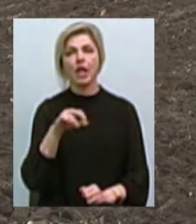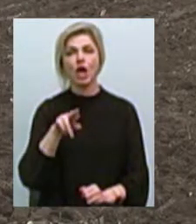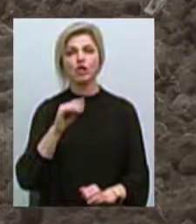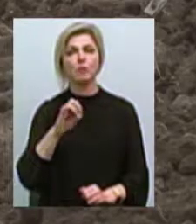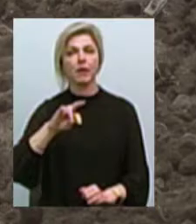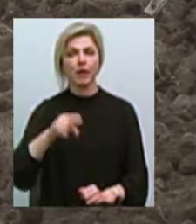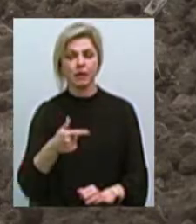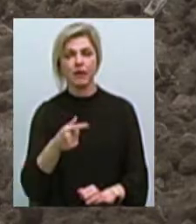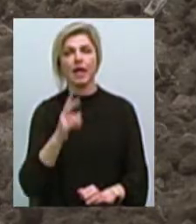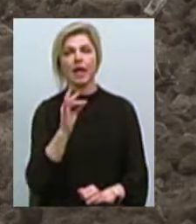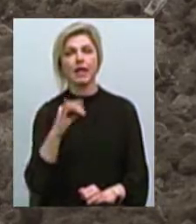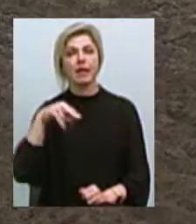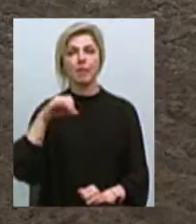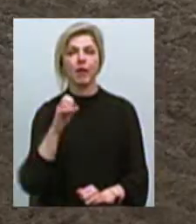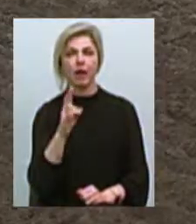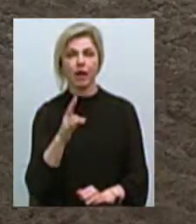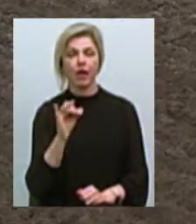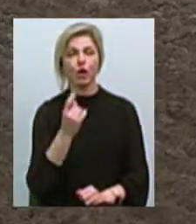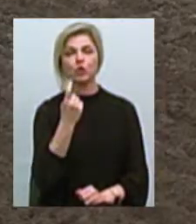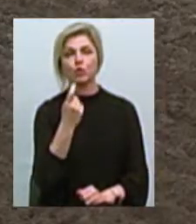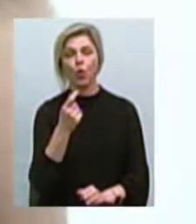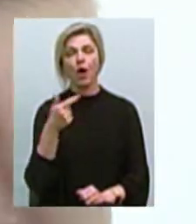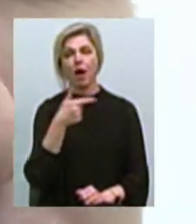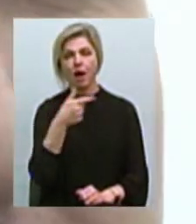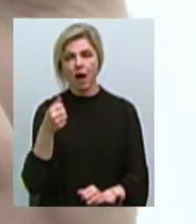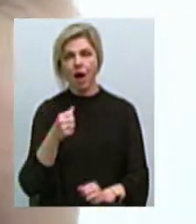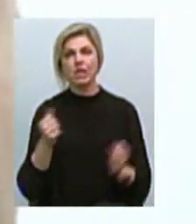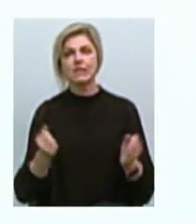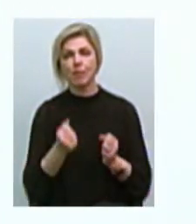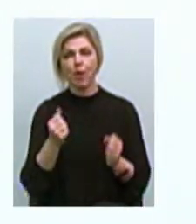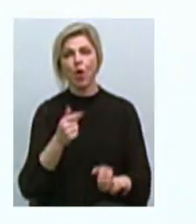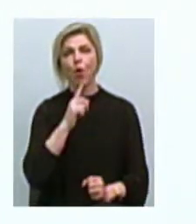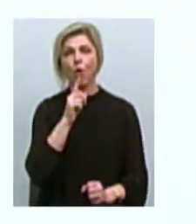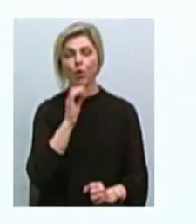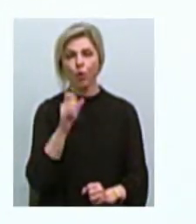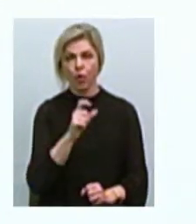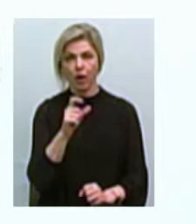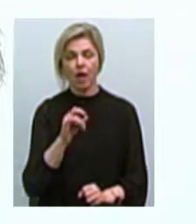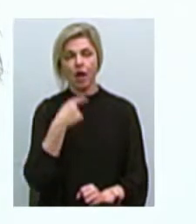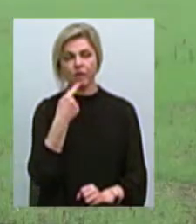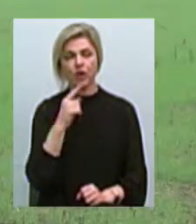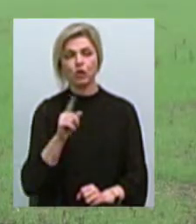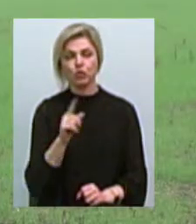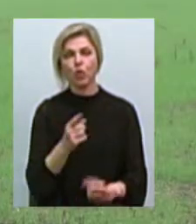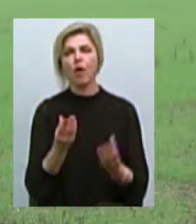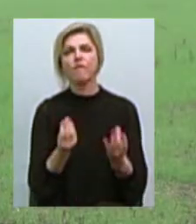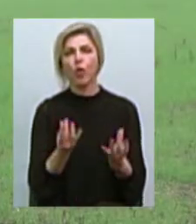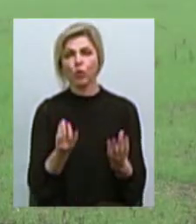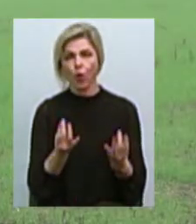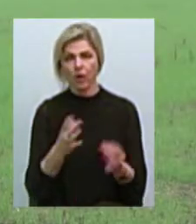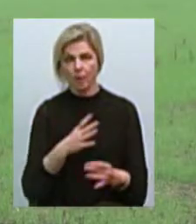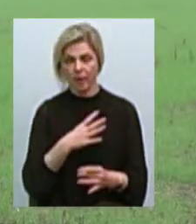гектарів ріпаку і 100 гектарів озимого гороху. Руслан Нерода каже, через підвищену вологість процес затягнувся.